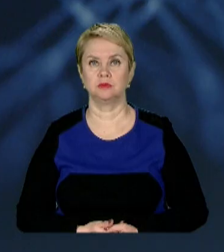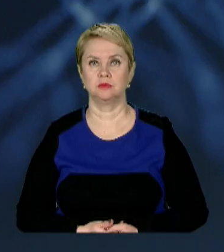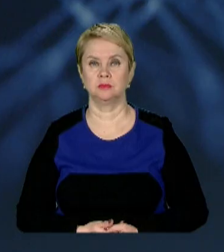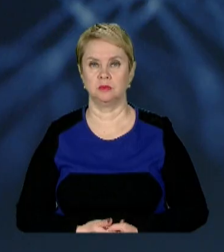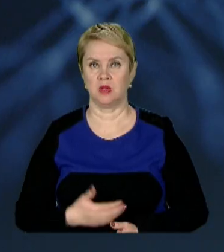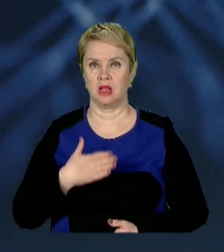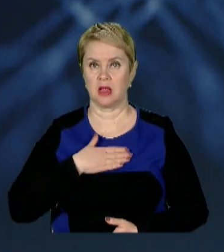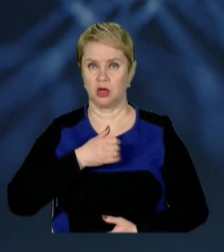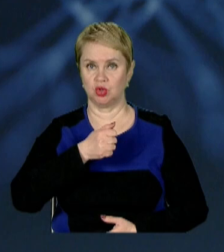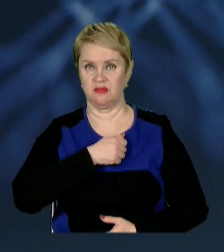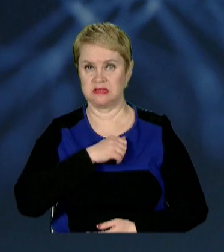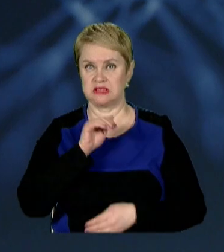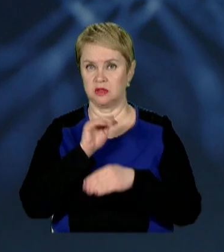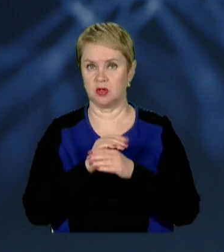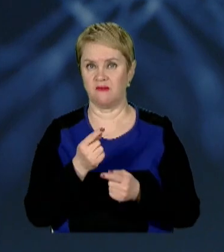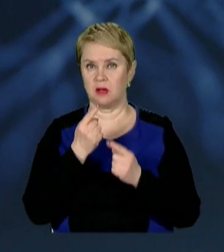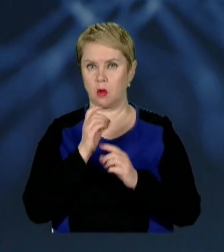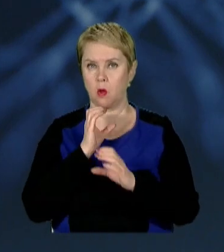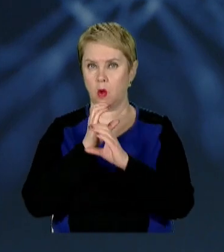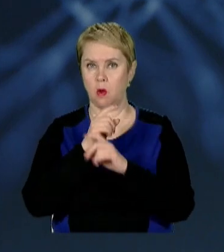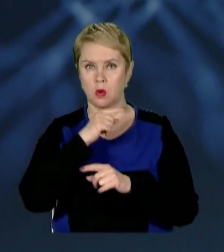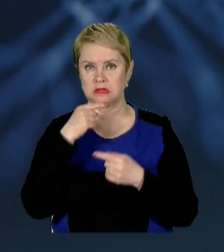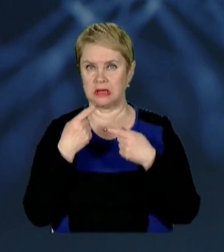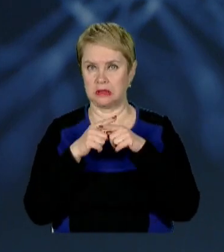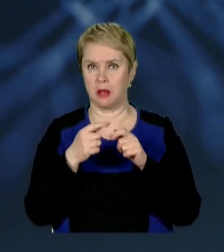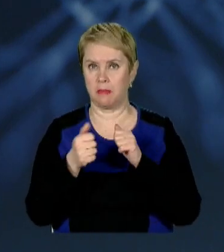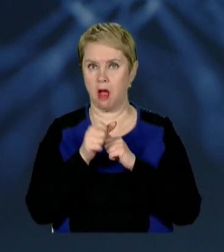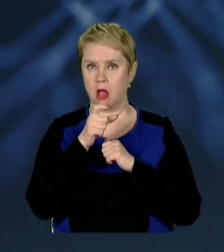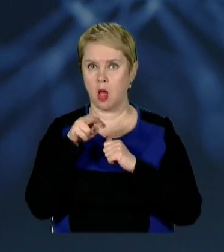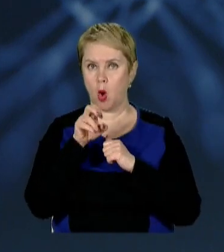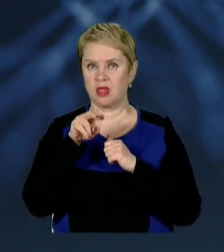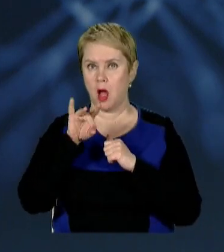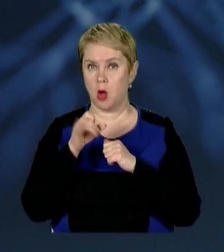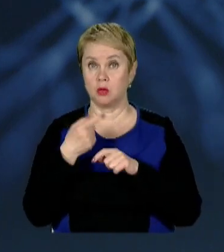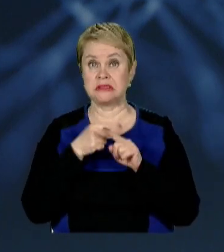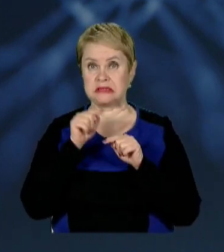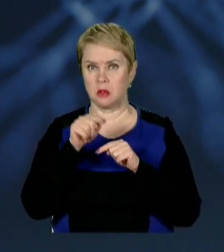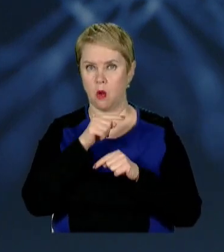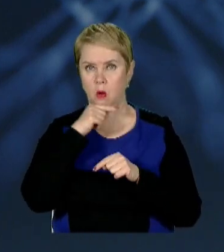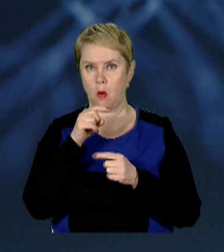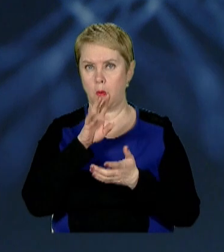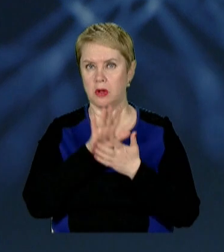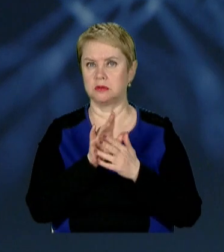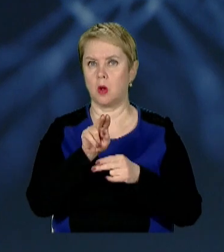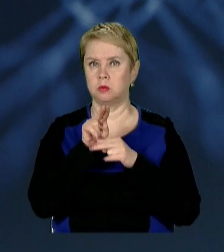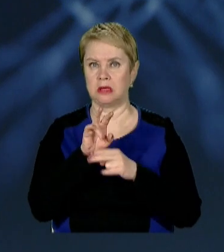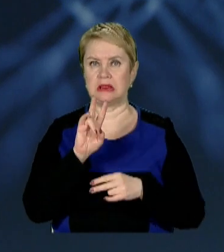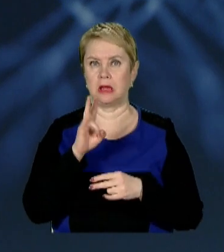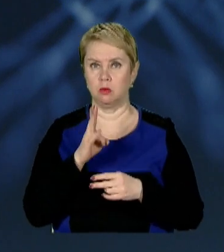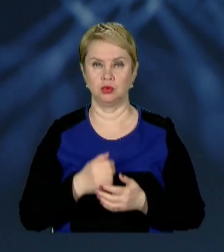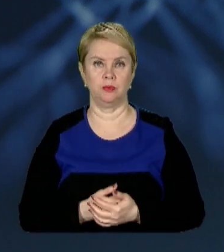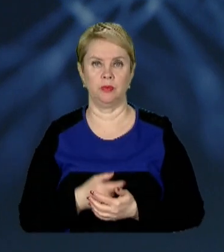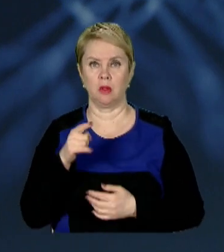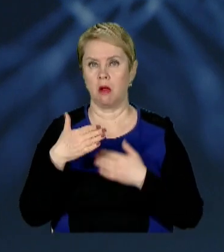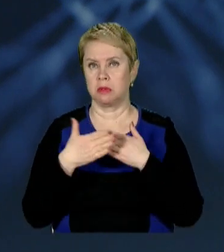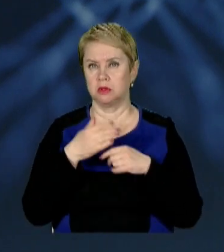Наші військові зафіксували велику колонну російської техніки біля Енергодару. Саме звідти окупанти постійно обстрілюють Нікопольщину.